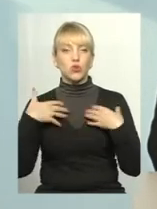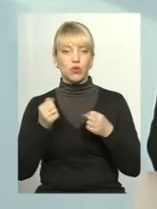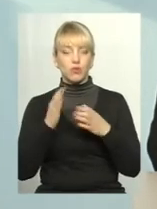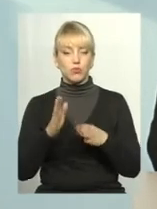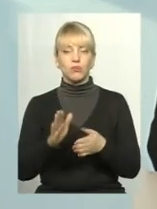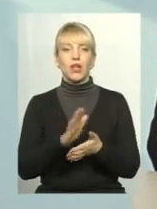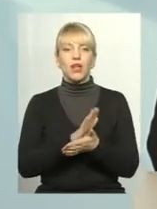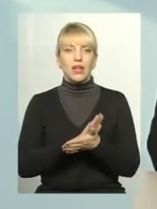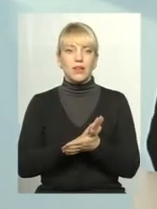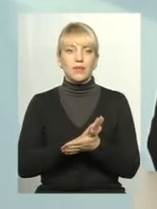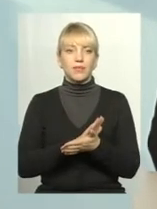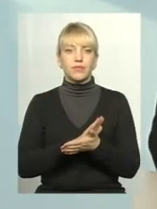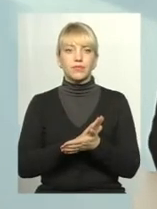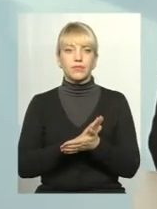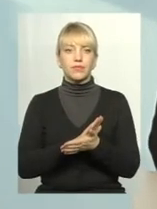впродовж року.